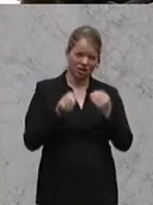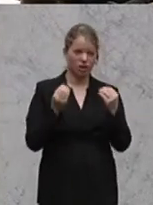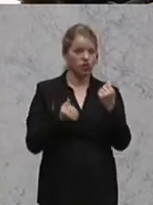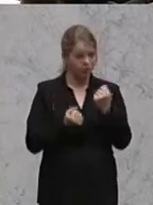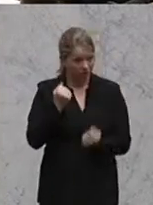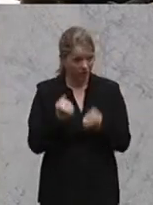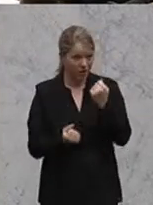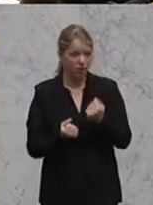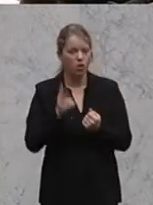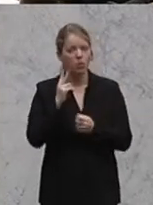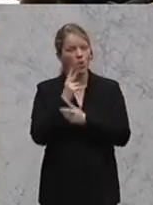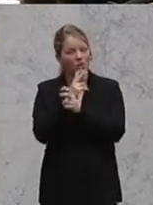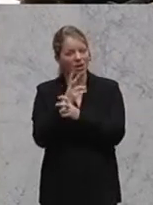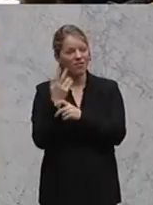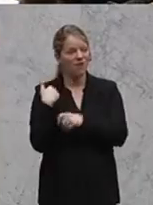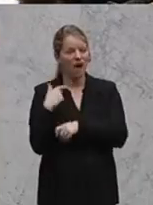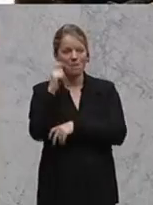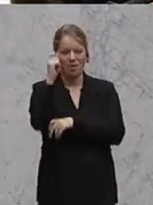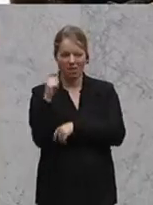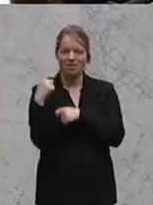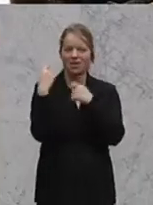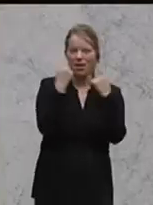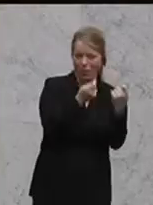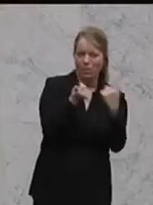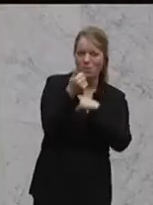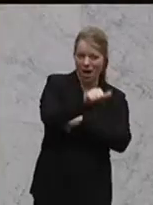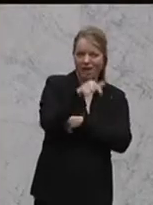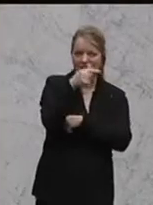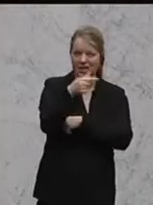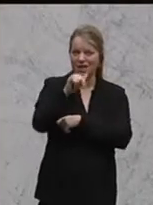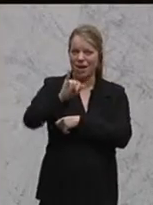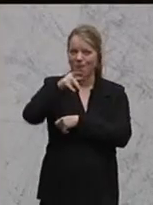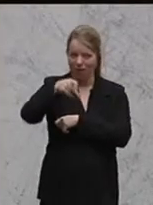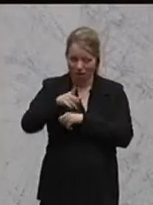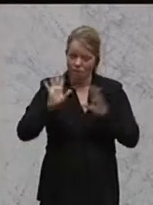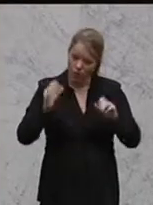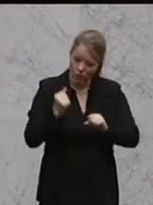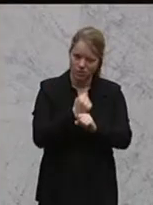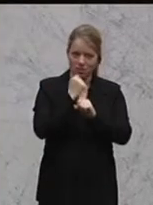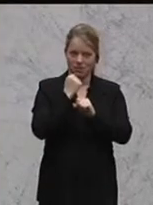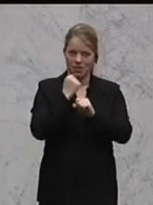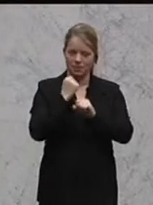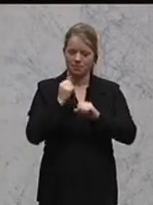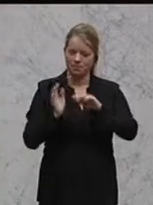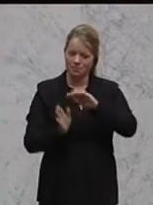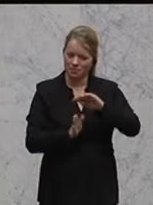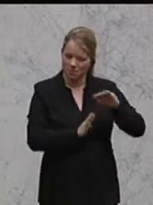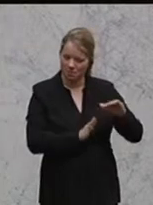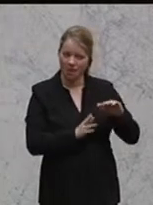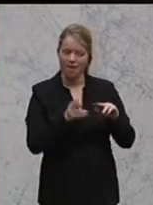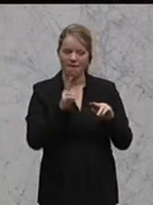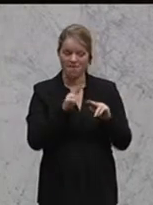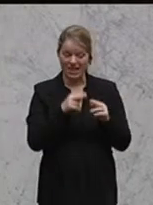war immerhin bei den Mandatsgebern für diese TTIP-Verhandlungen dabei, sei es drum. Wenn man das entkleidet,